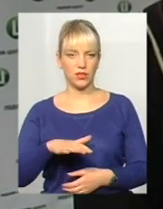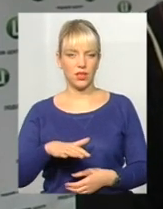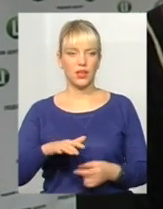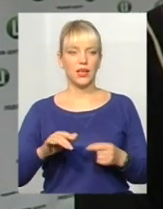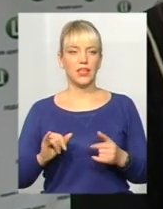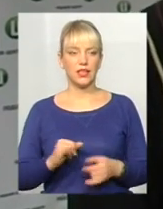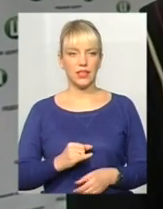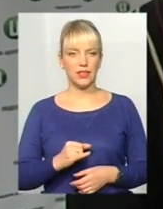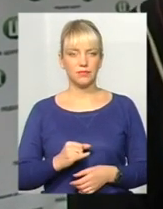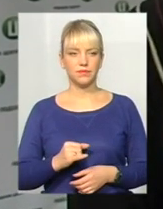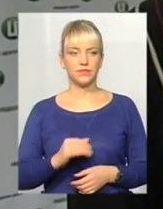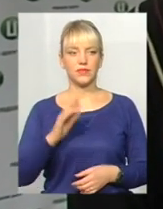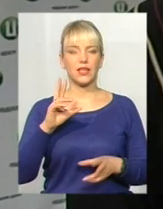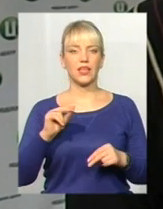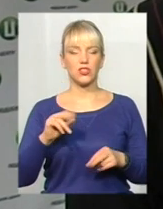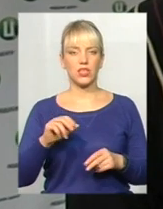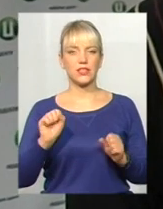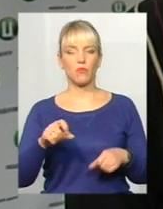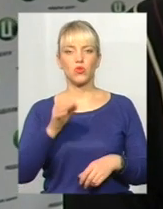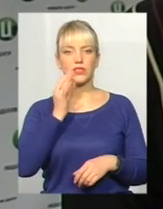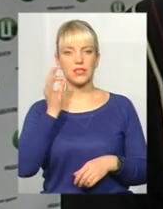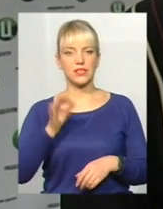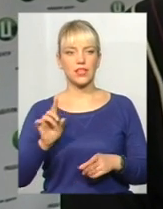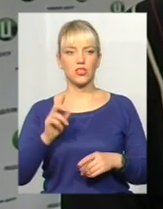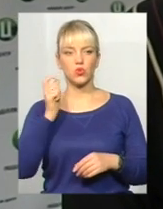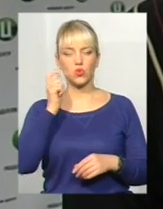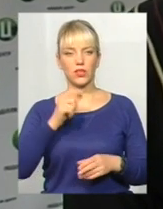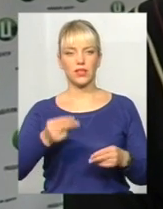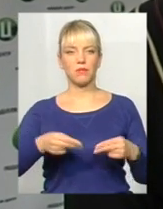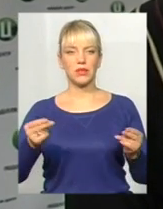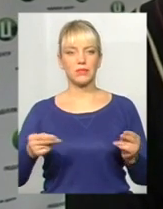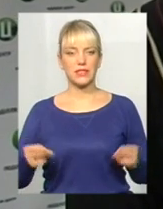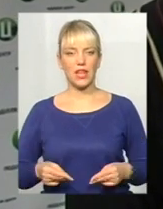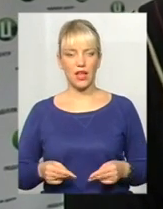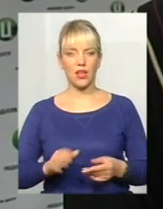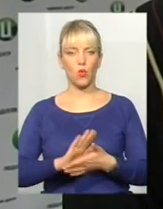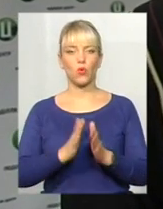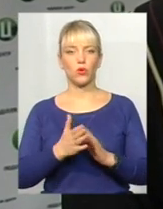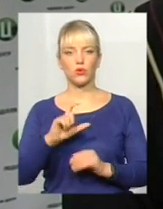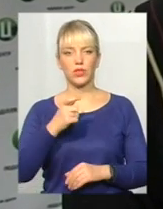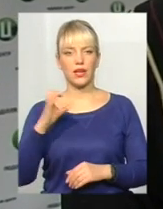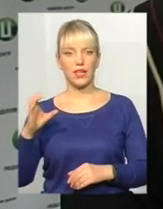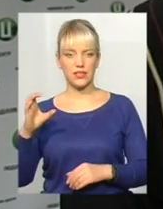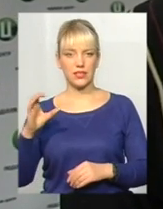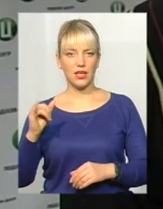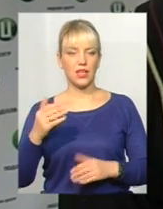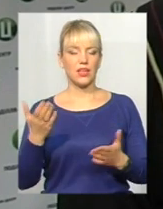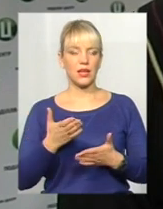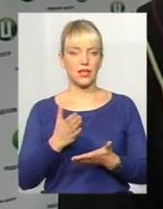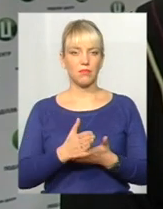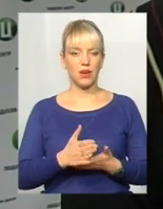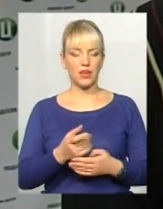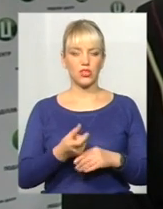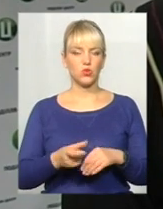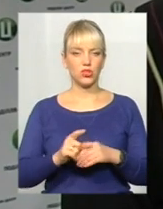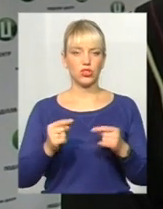на щастя можна сказати, що Україна підписала угоду з Євросоюзом, який має дуже